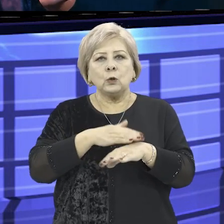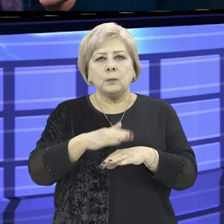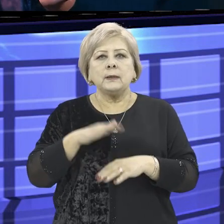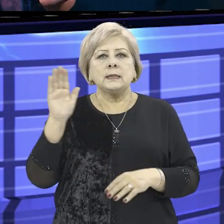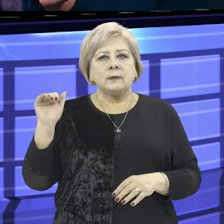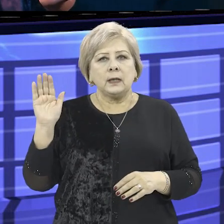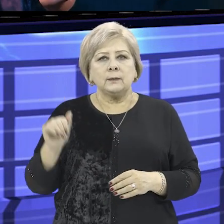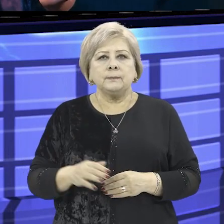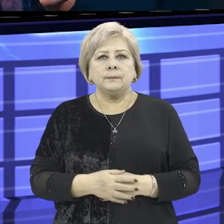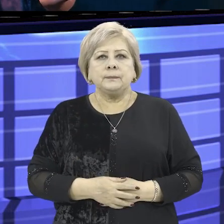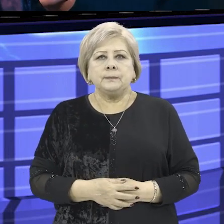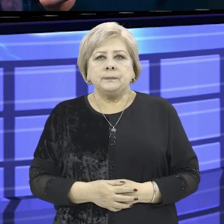Всего доброго, до свидания.